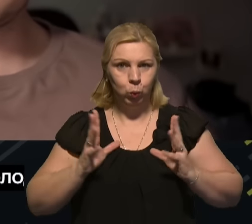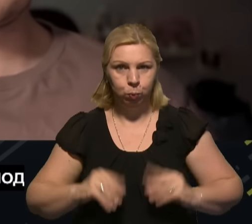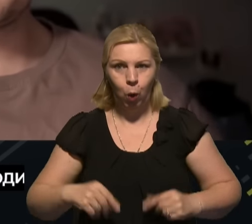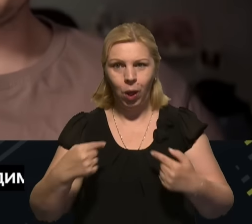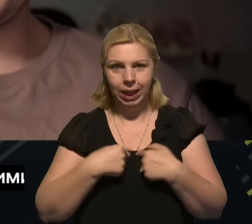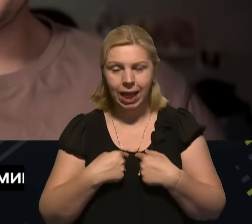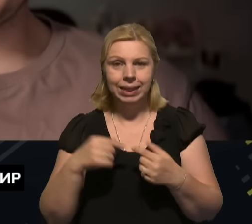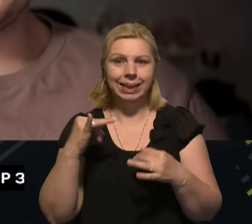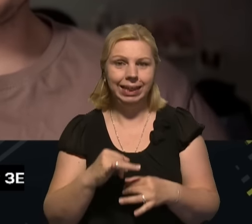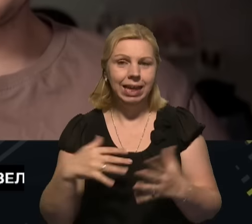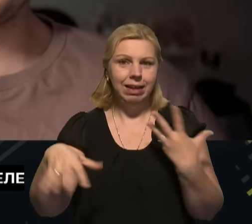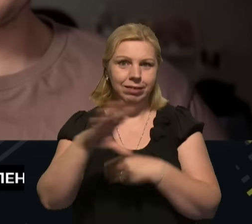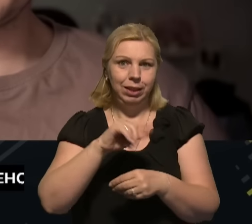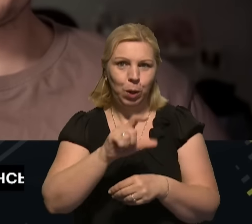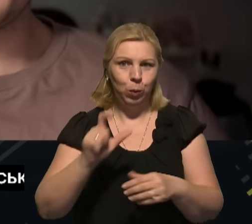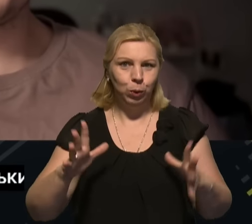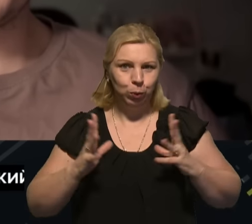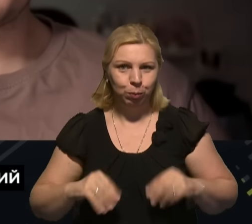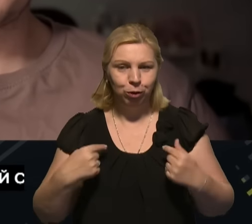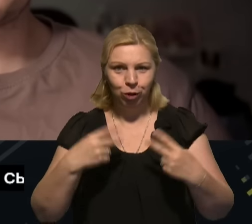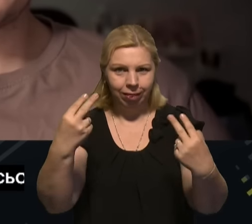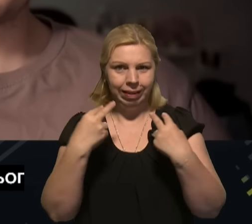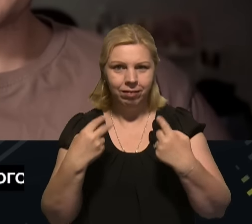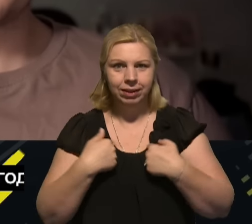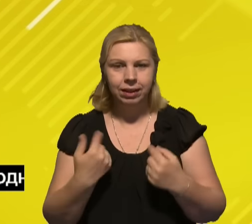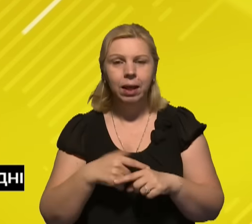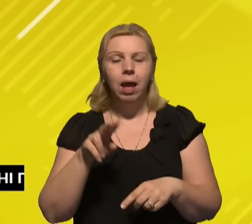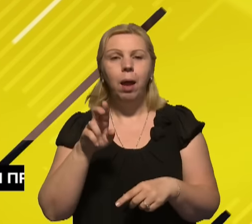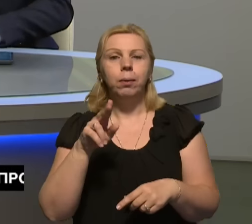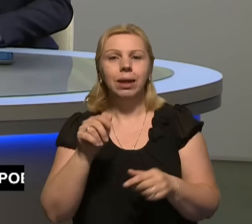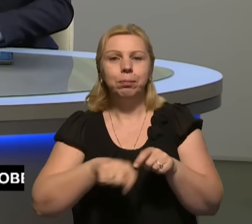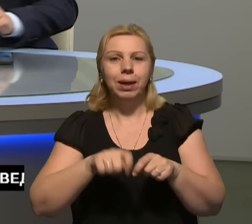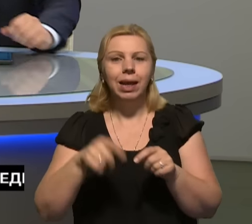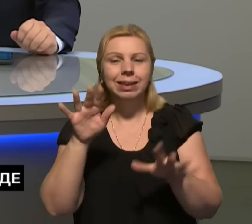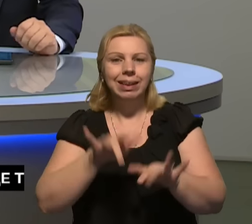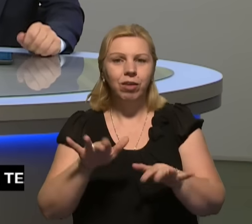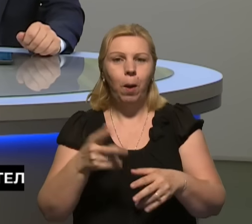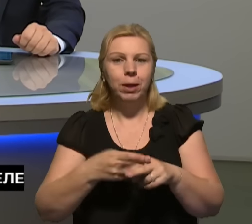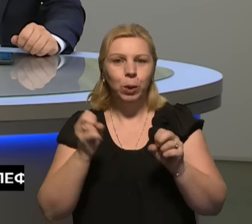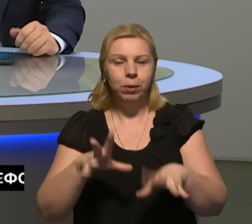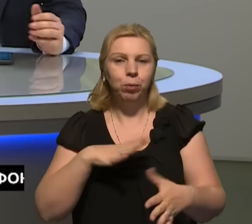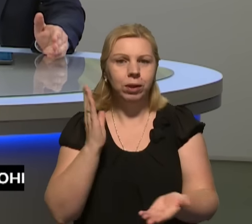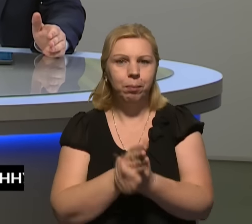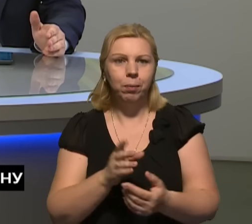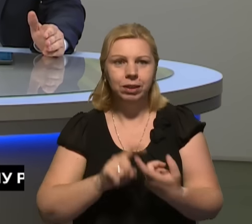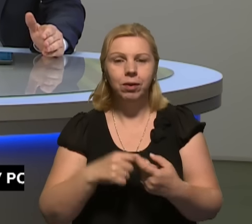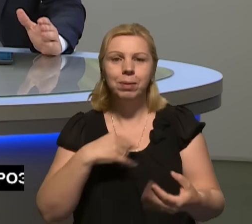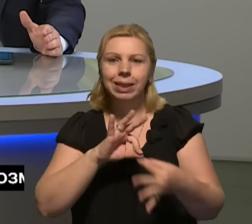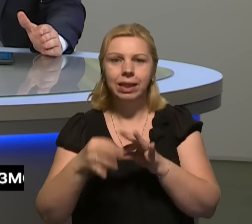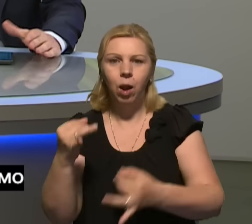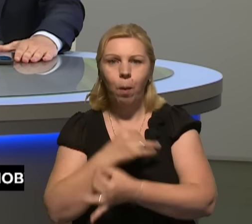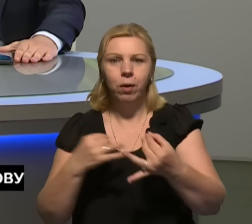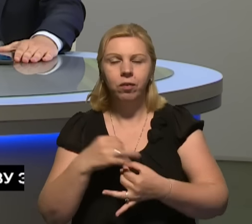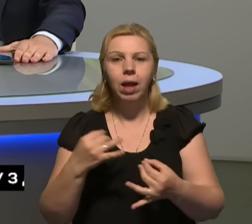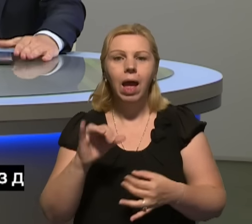нас, і, сподіваюся, частину глядачів, які дивляться нас. Павло Білоусова, експерт з питань цифрової безпеки, був з нами на прямому зв'язку. З ним детальніше обговорили